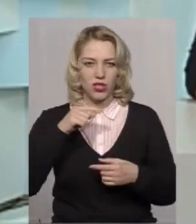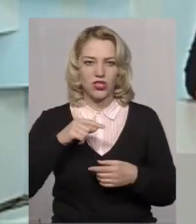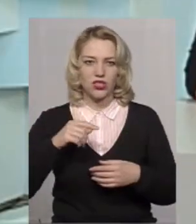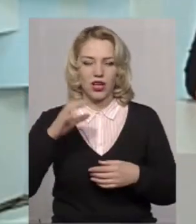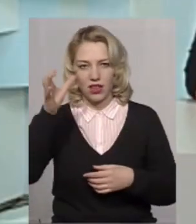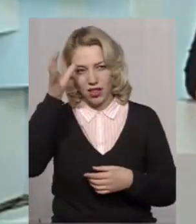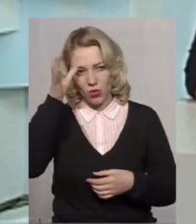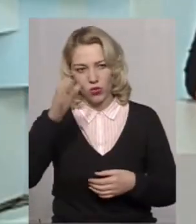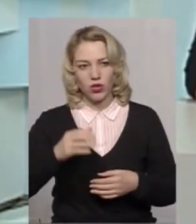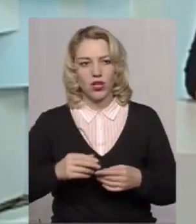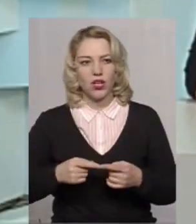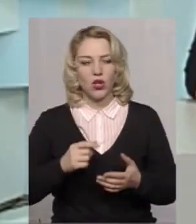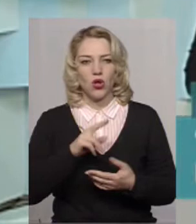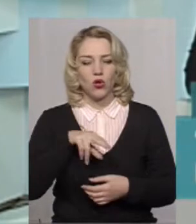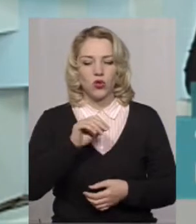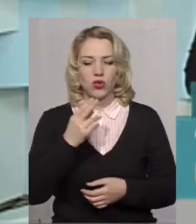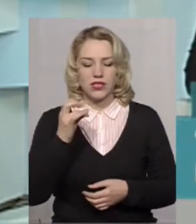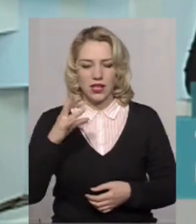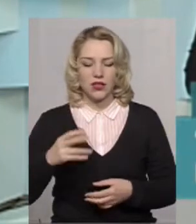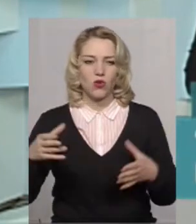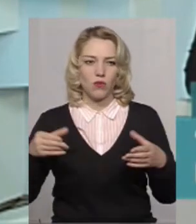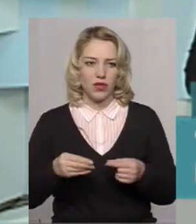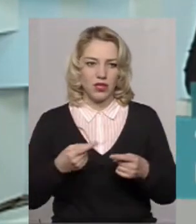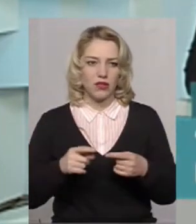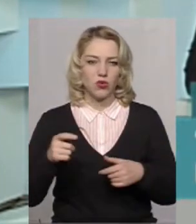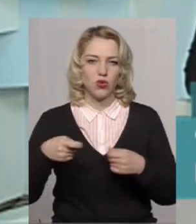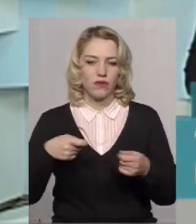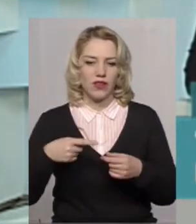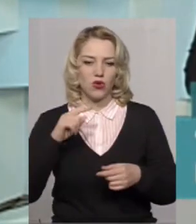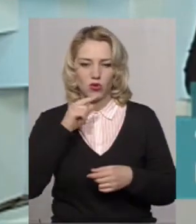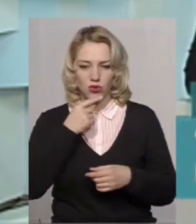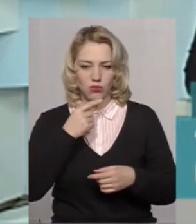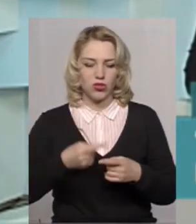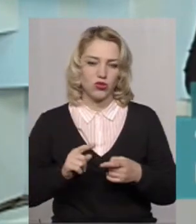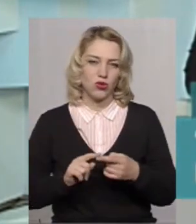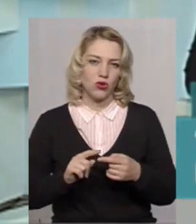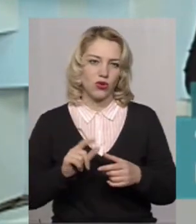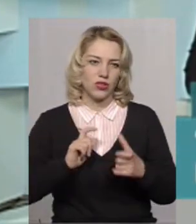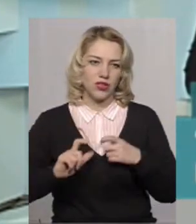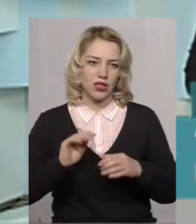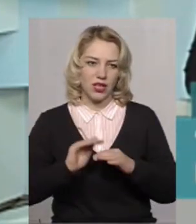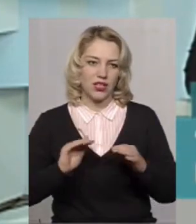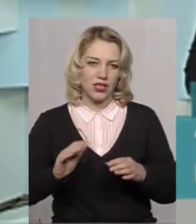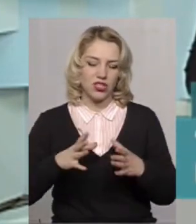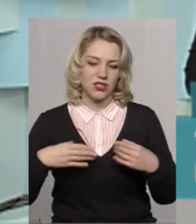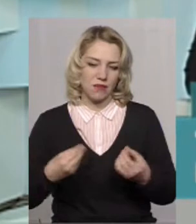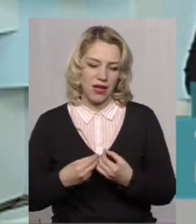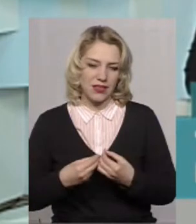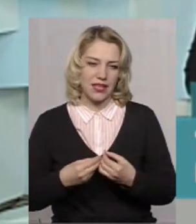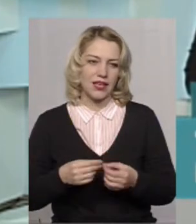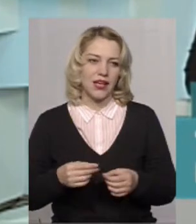Хмельницького кооперативного торговельно-економічного інституту, дитяча і сімейна психологиня-терапевт. Вітаю вас.